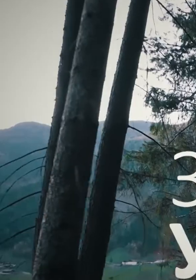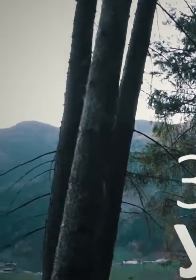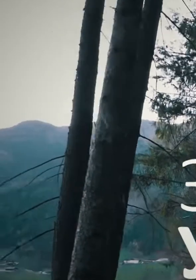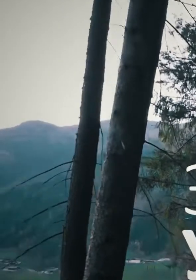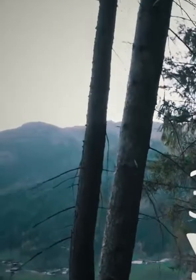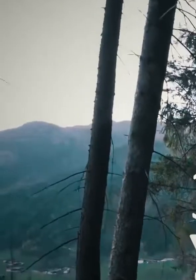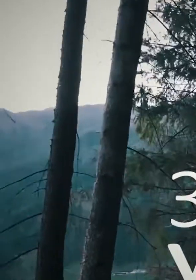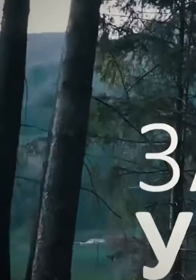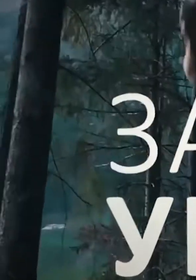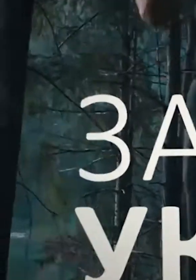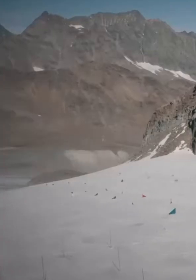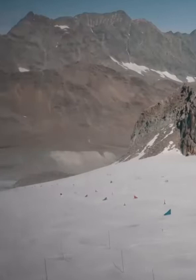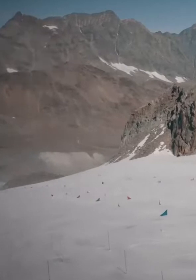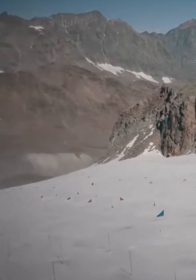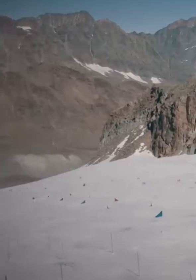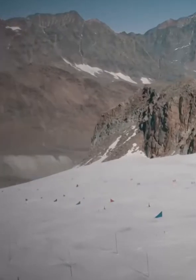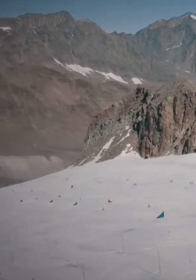За Україну